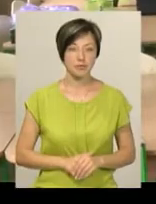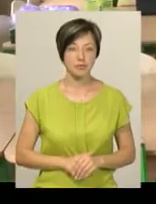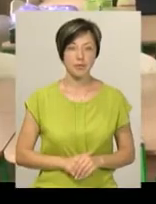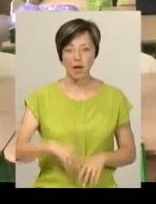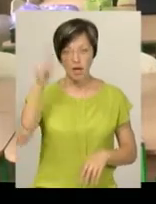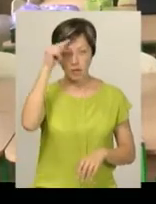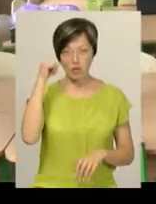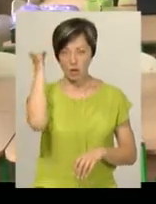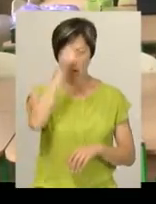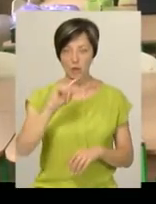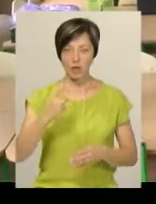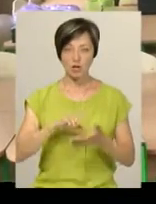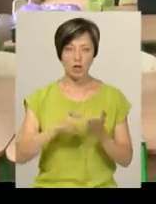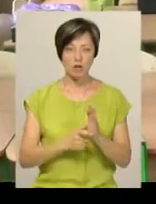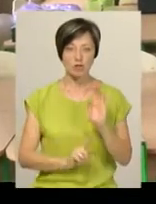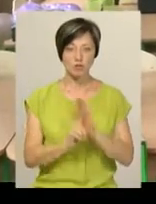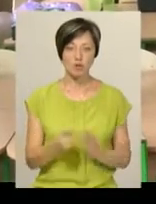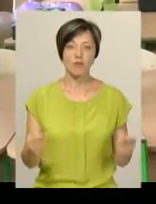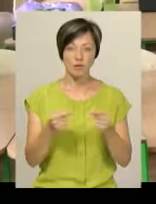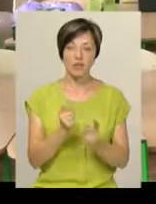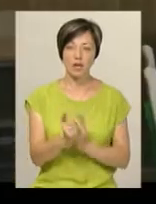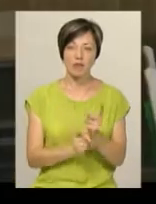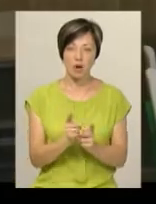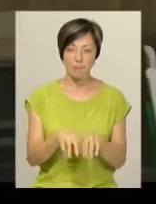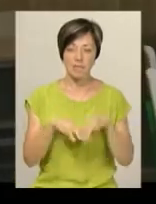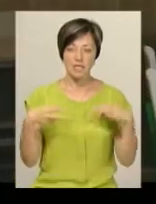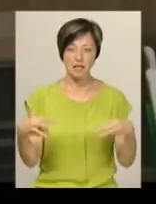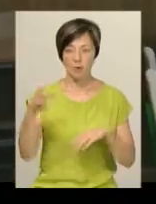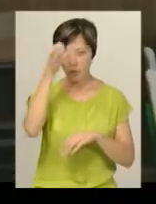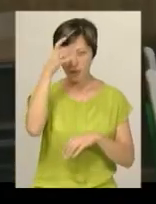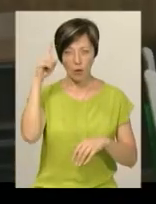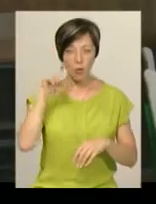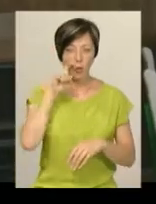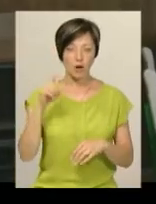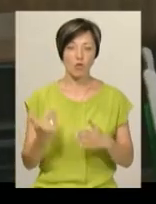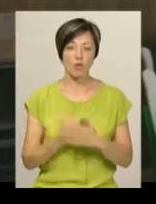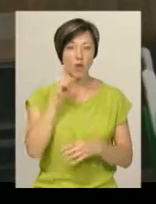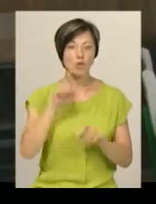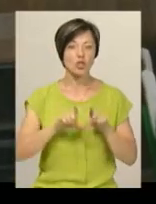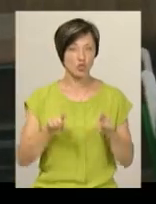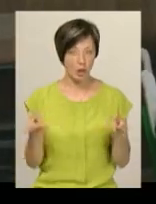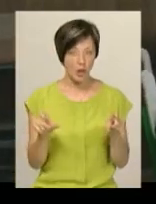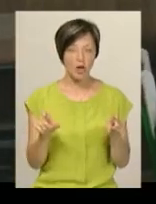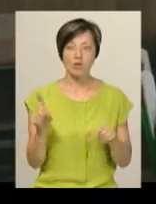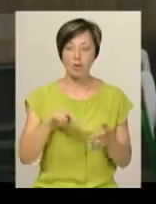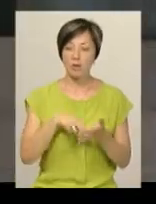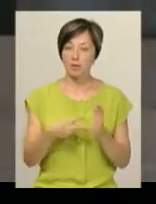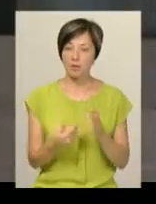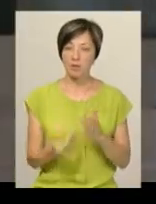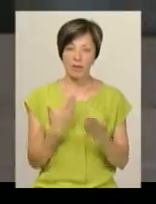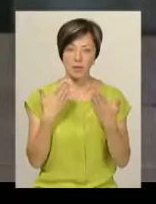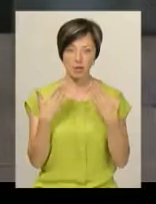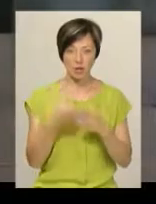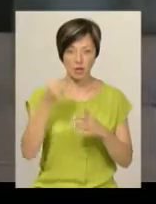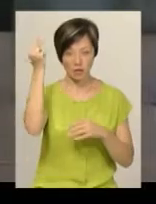Навчальний рік для першокласників розпочинається відповідно до реформи Міністерства освіти і науки України – нова українська школа, що передбачає новий підхід до